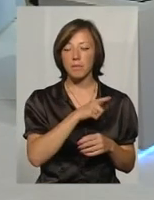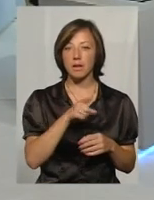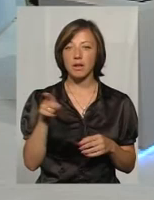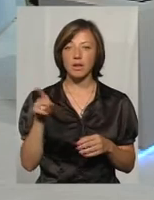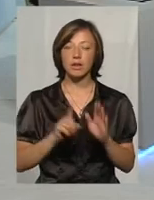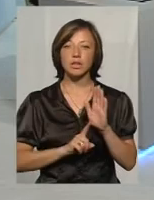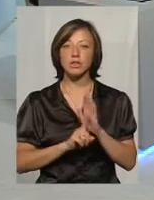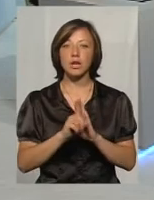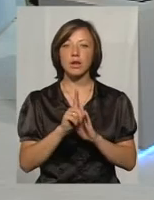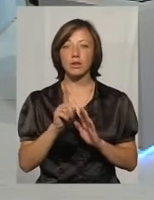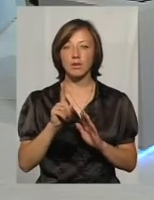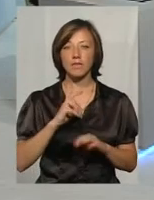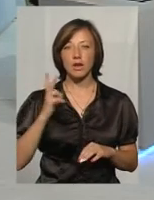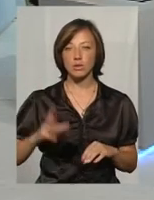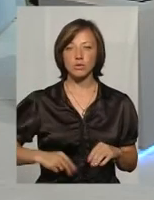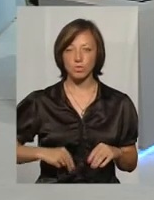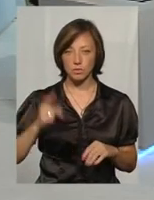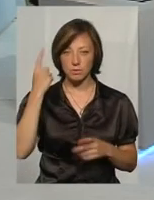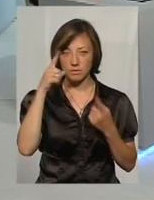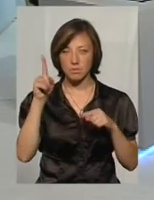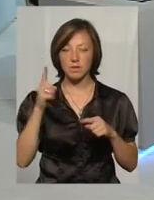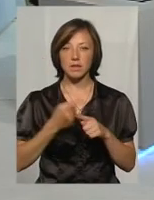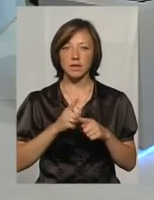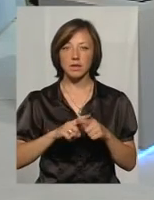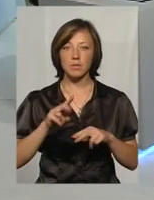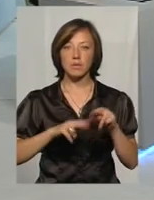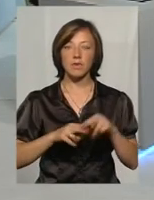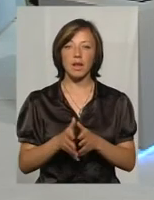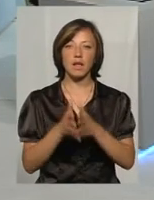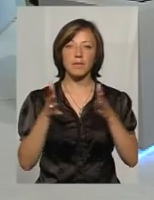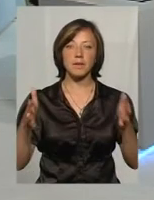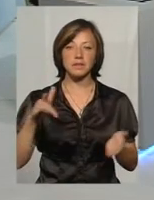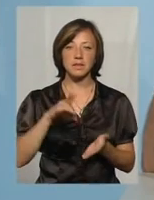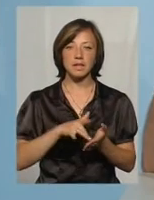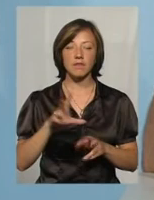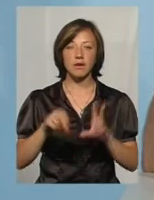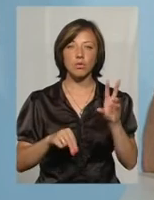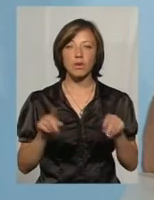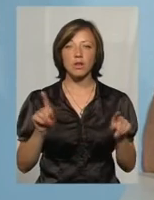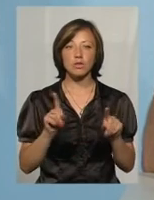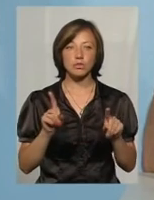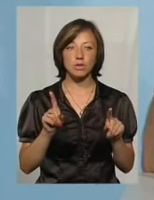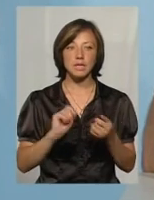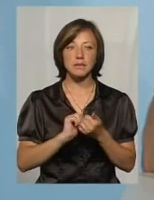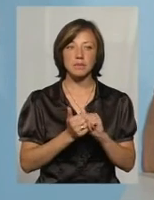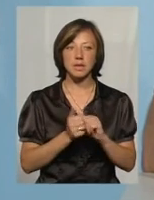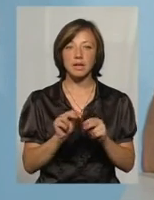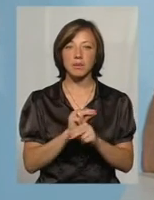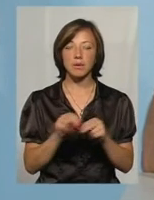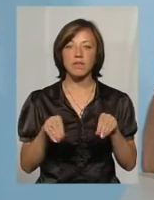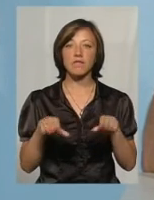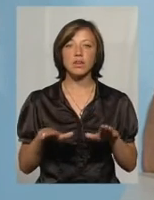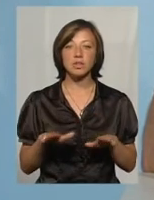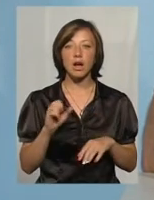родоначальників гемодіалізу французів вони будували гігантські центри діалізу. Врахували, що проблема замісної терапії вирішена.